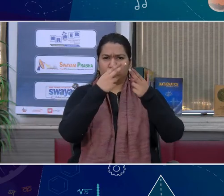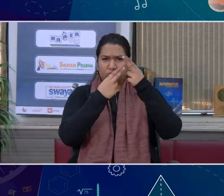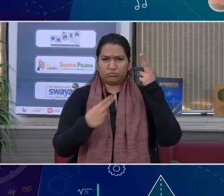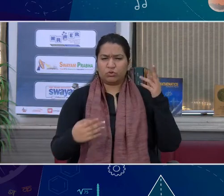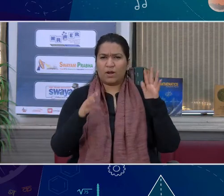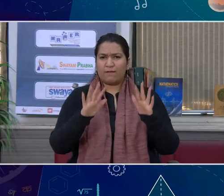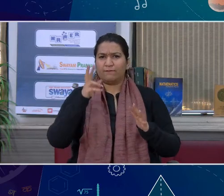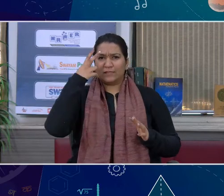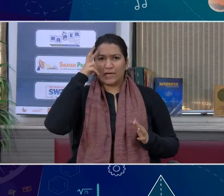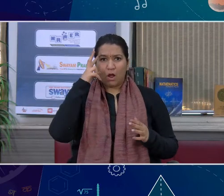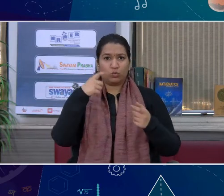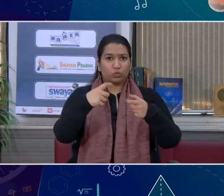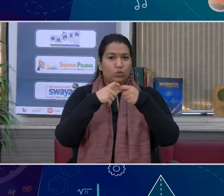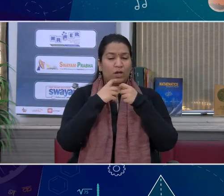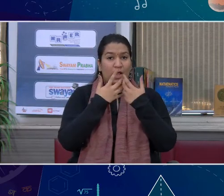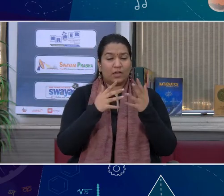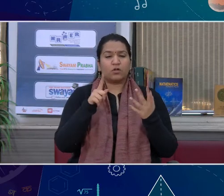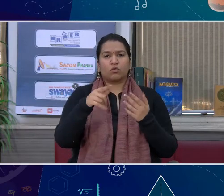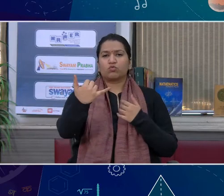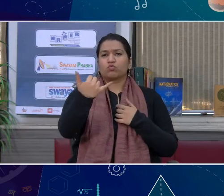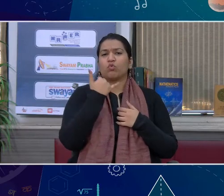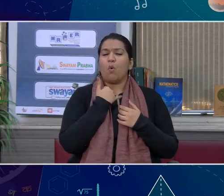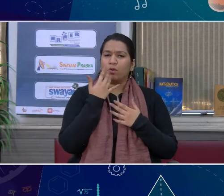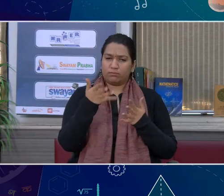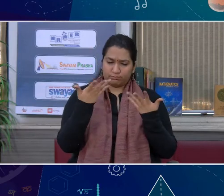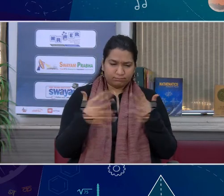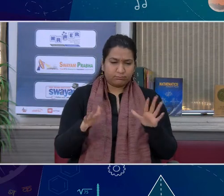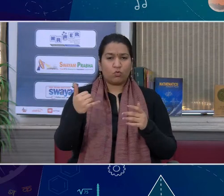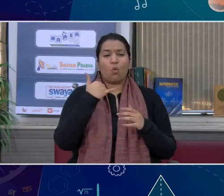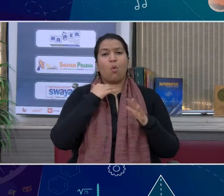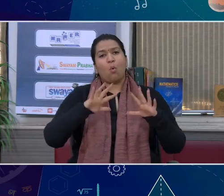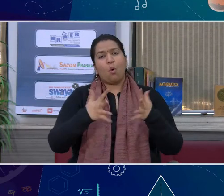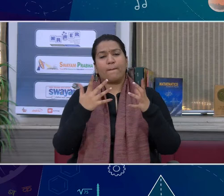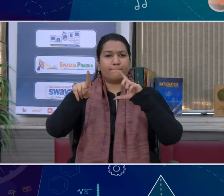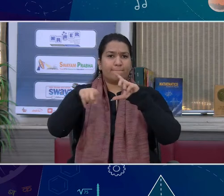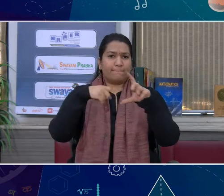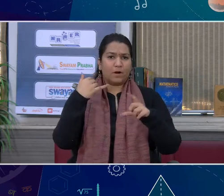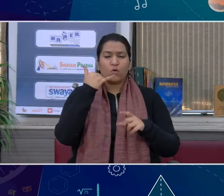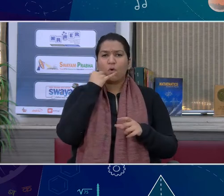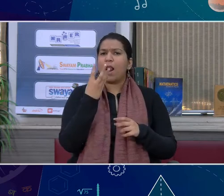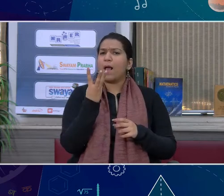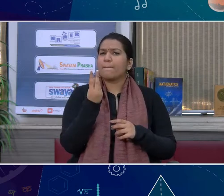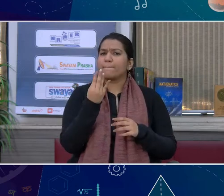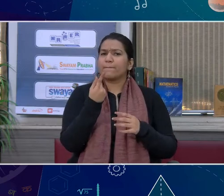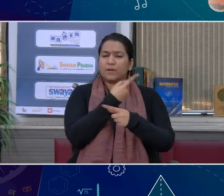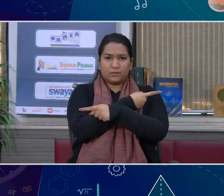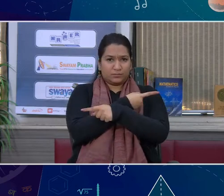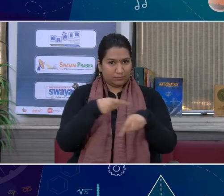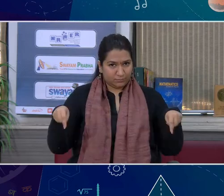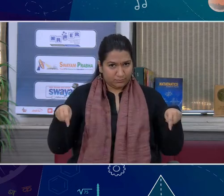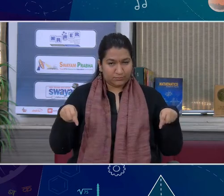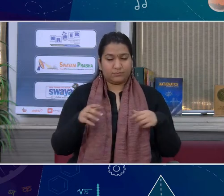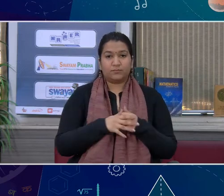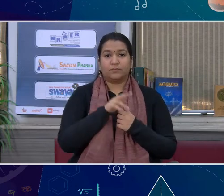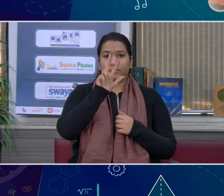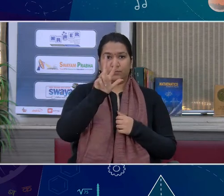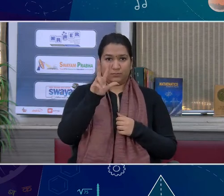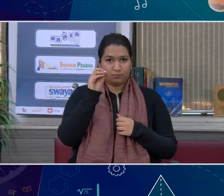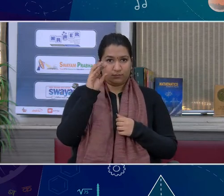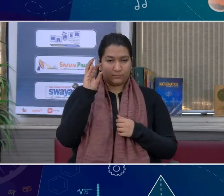कोई भी सवाल पूछना हो तो आप हमें कॉल कर सकते हैं या आप हमें मेल कर सकते हैं कॉल करने के लिए हमारा कॉलिंग नंबर है